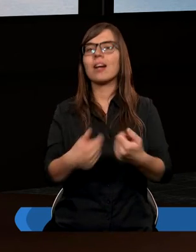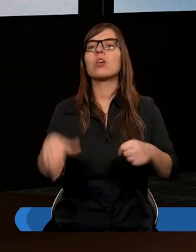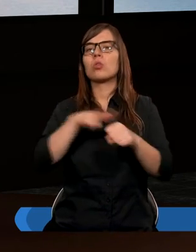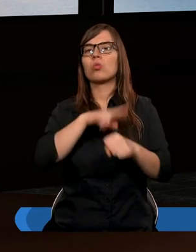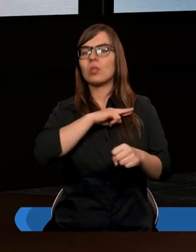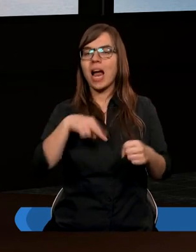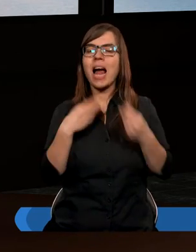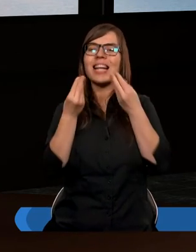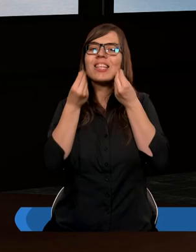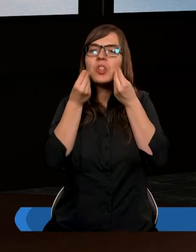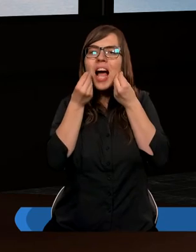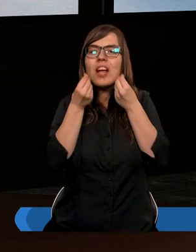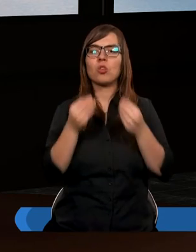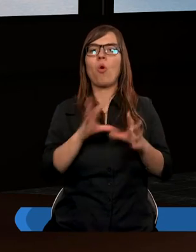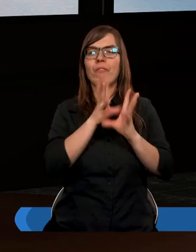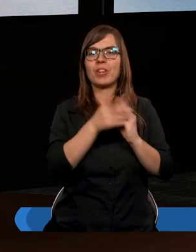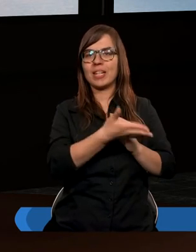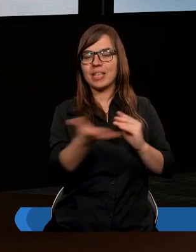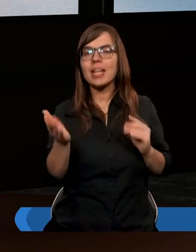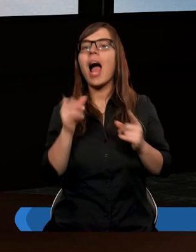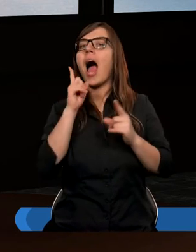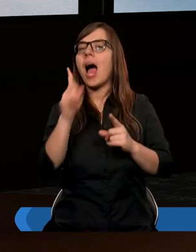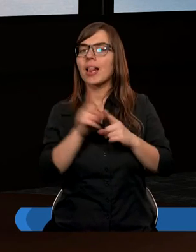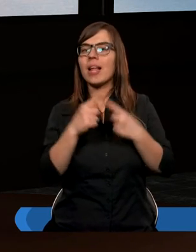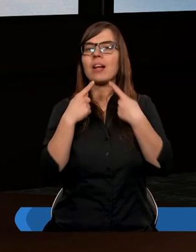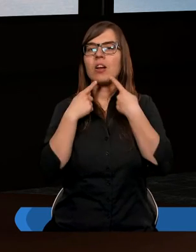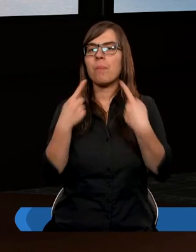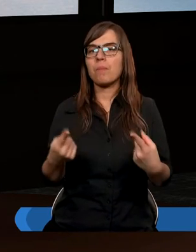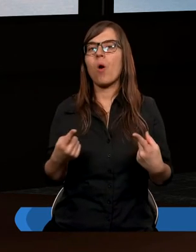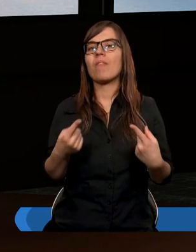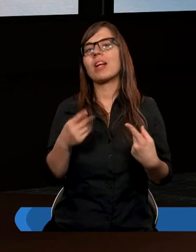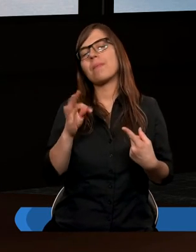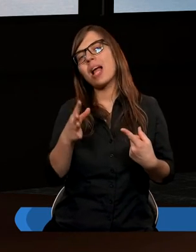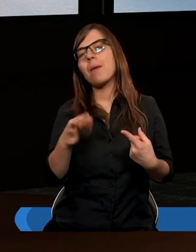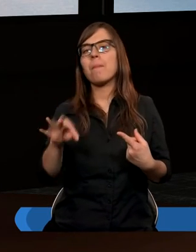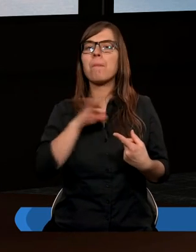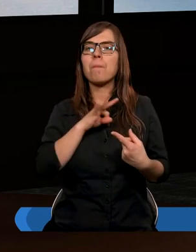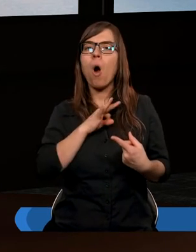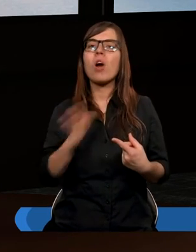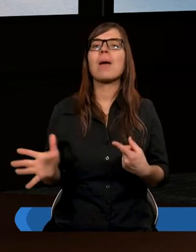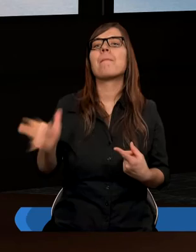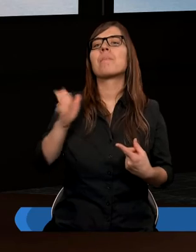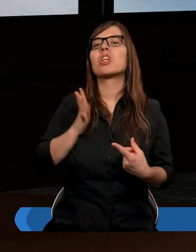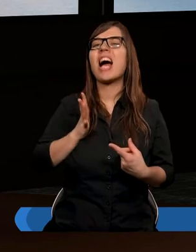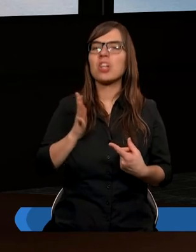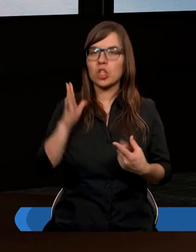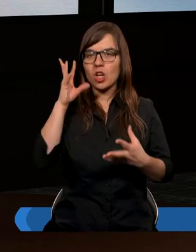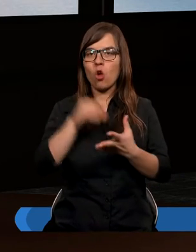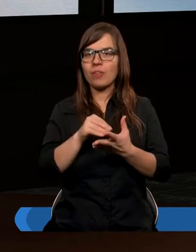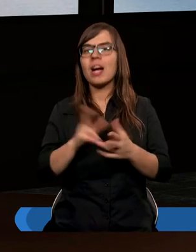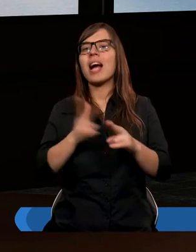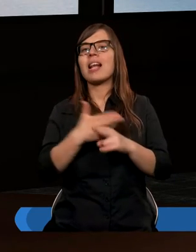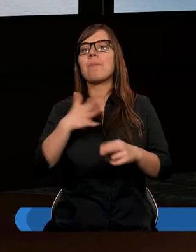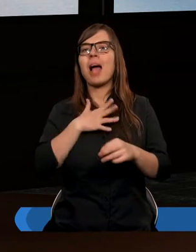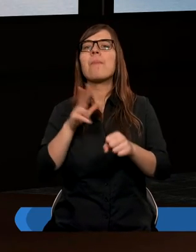nas cieszą wszystkich ale powiem też takie moje przeżycie kiedy